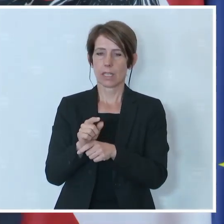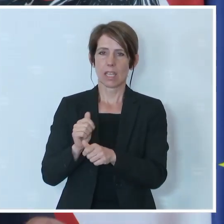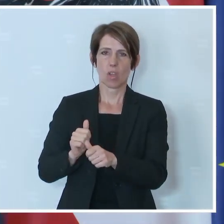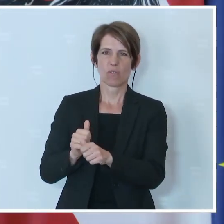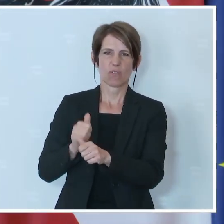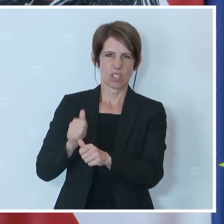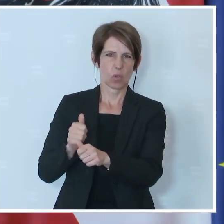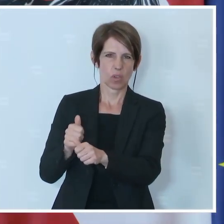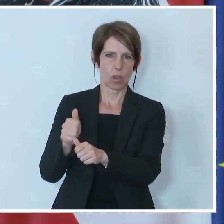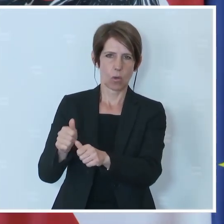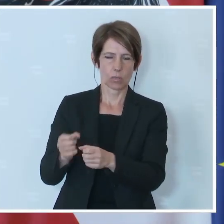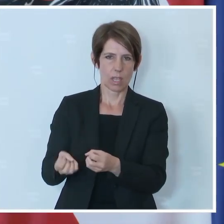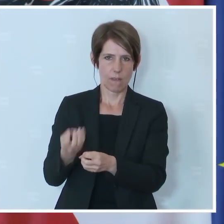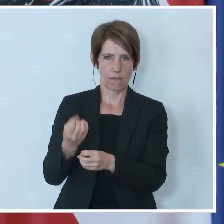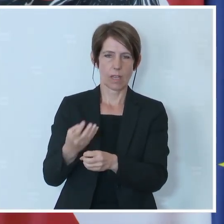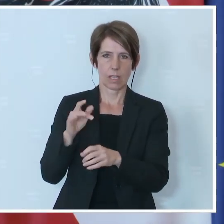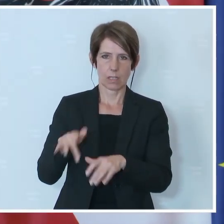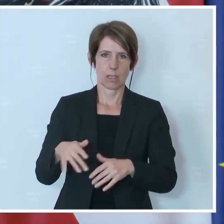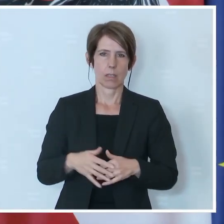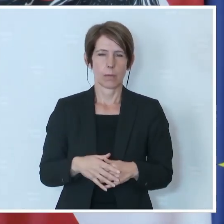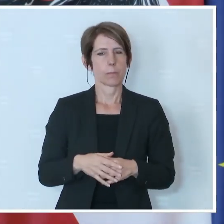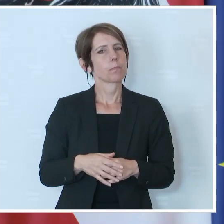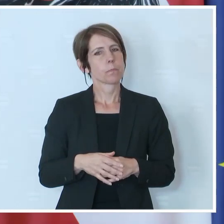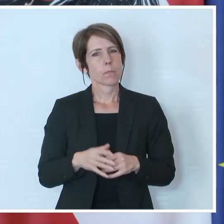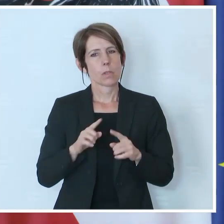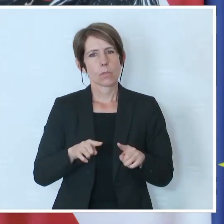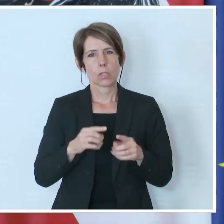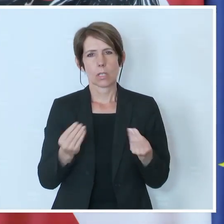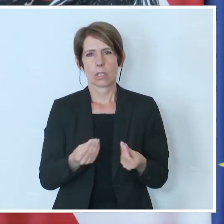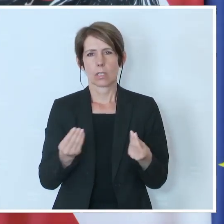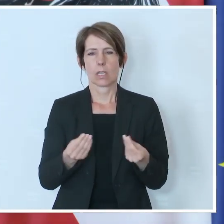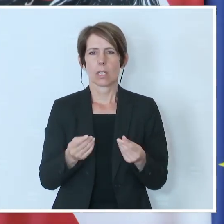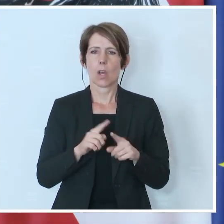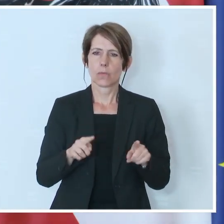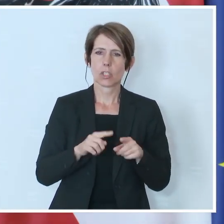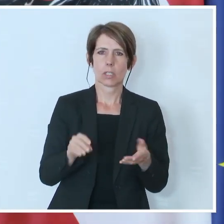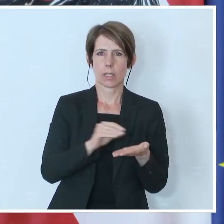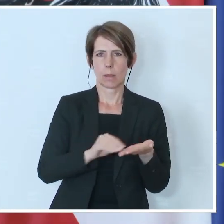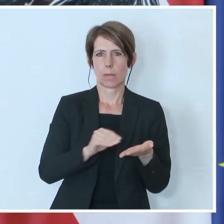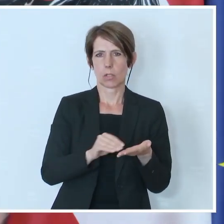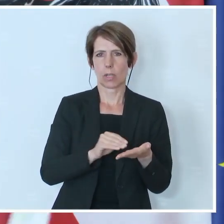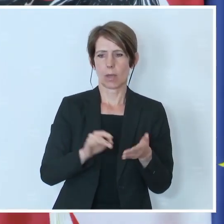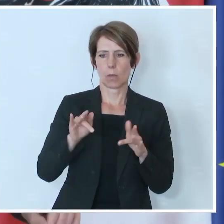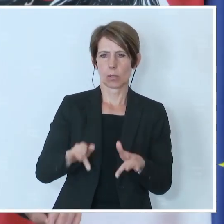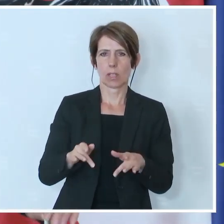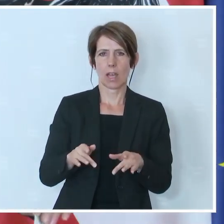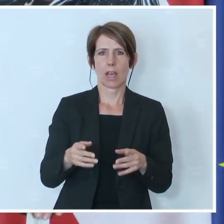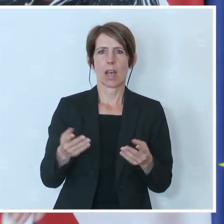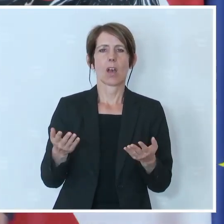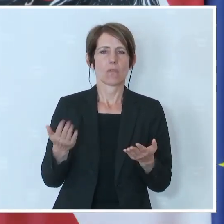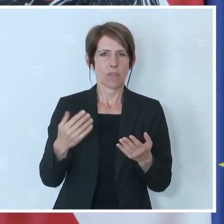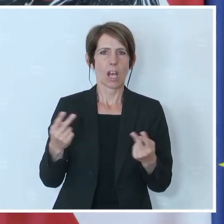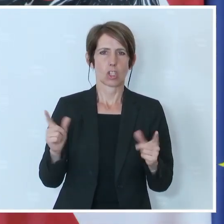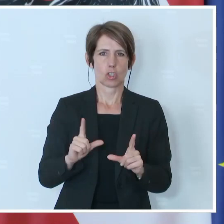wo Dinge und Beschreibungen Einfluss finden, die vor Jahren stattgefunden